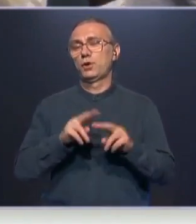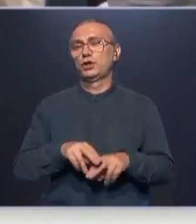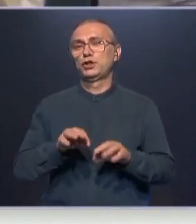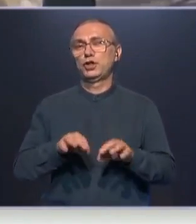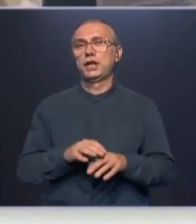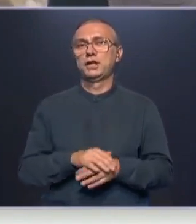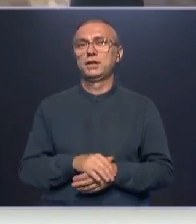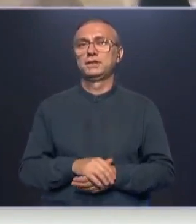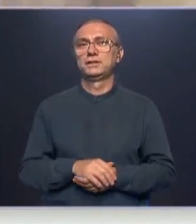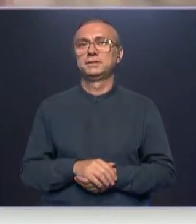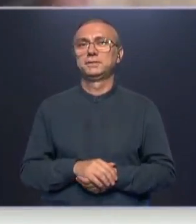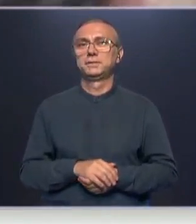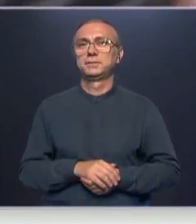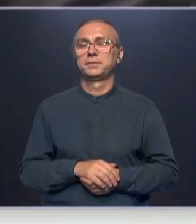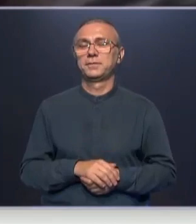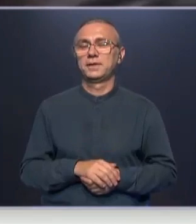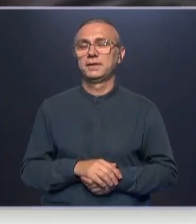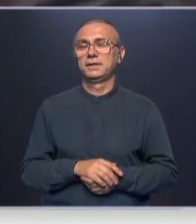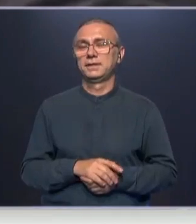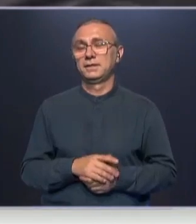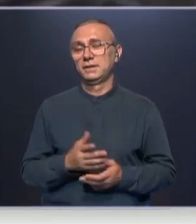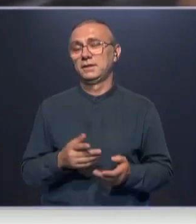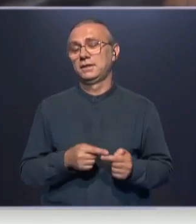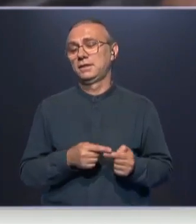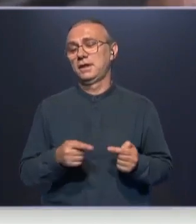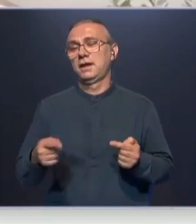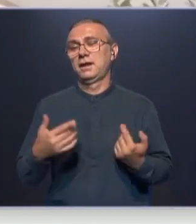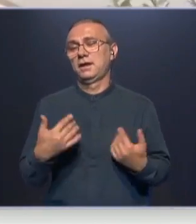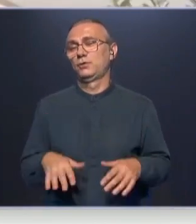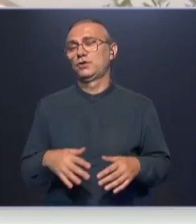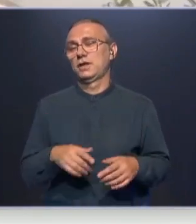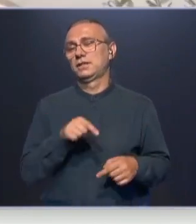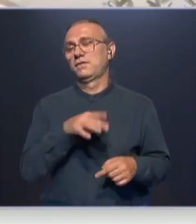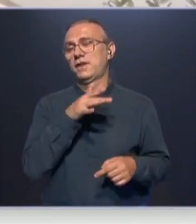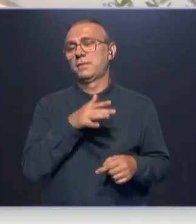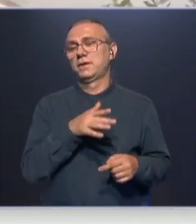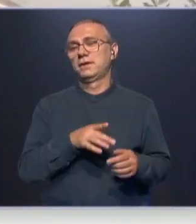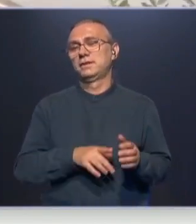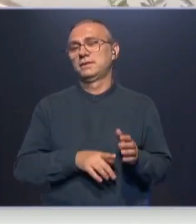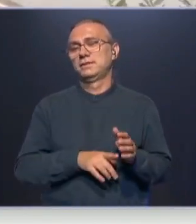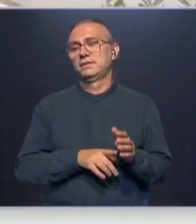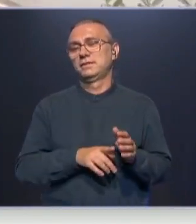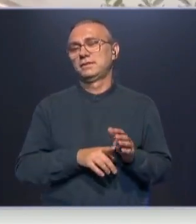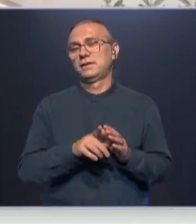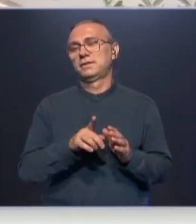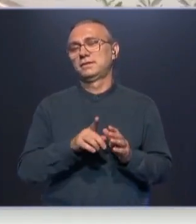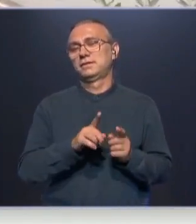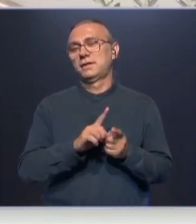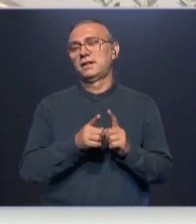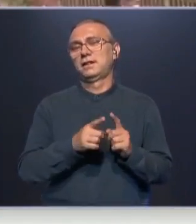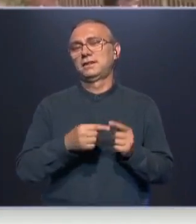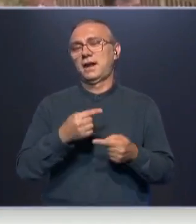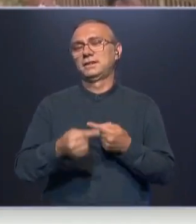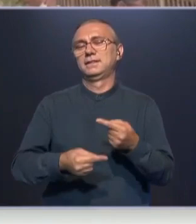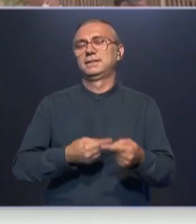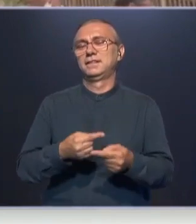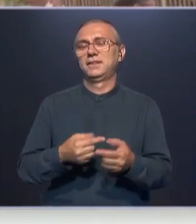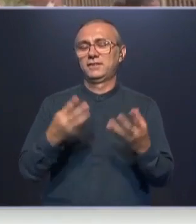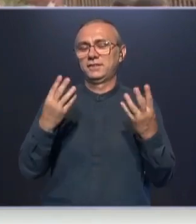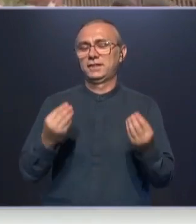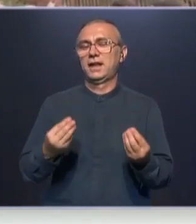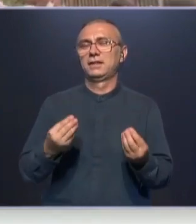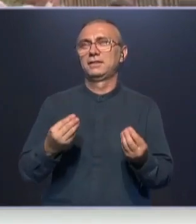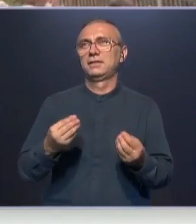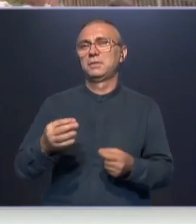вот уже 19 лет это уже стала традицией в день памяти равнопостного князя Владимира. Кроме